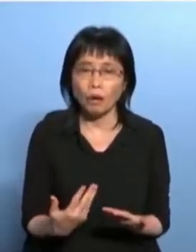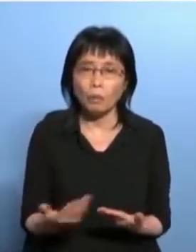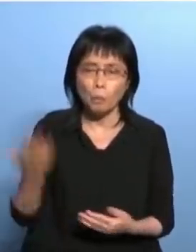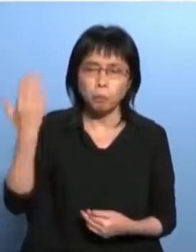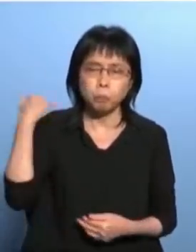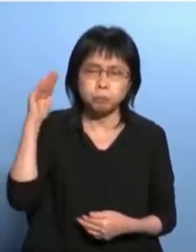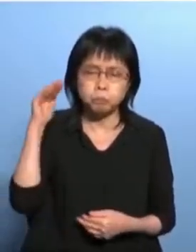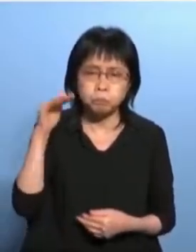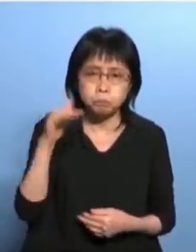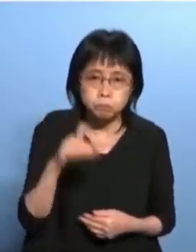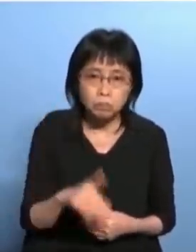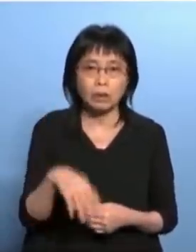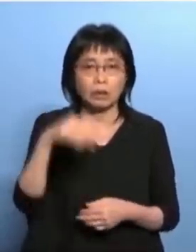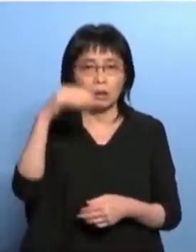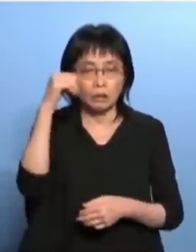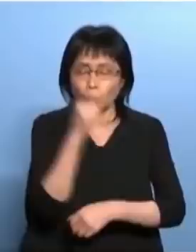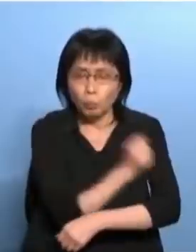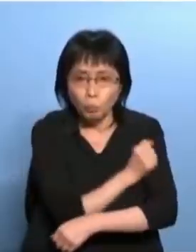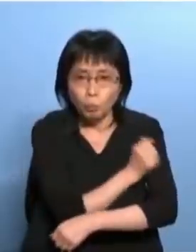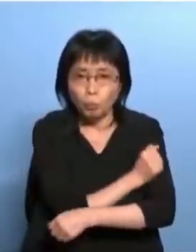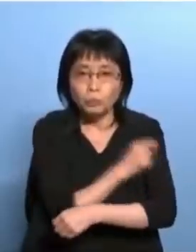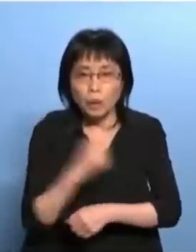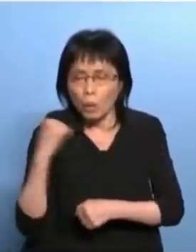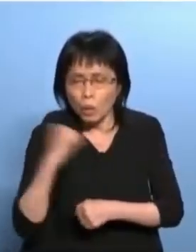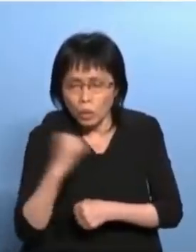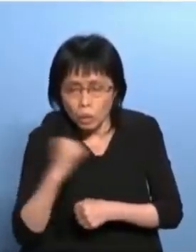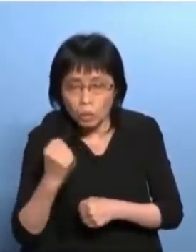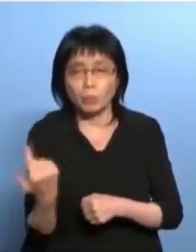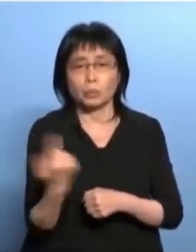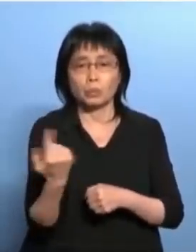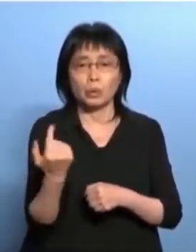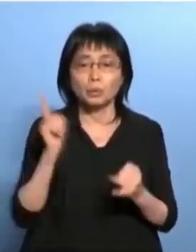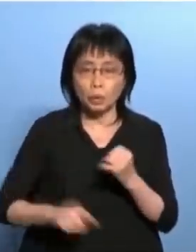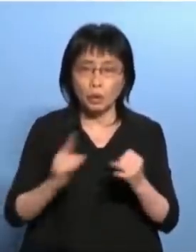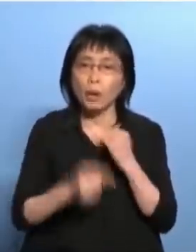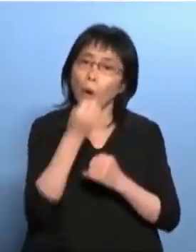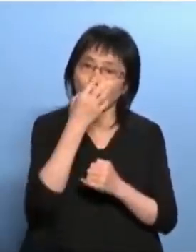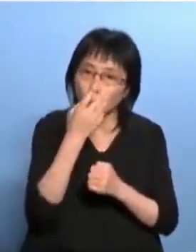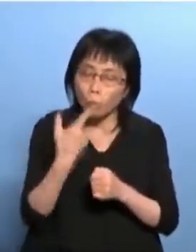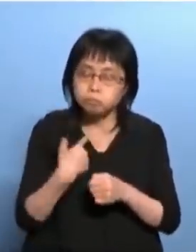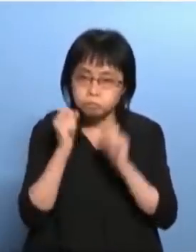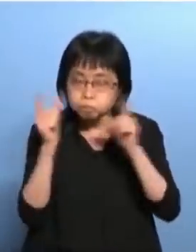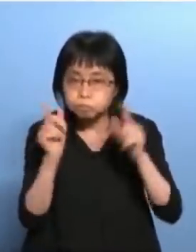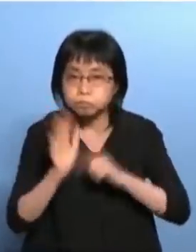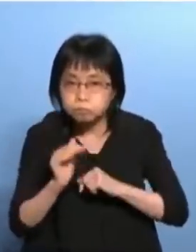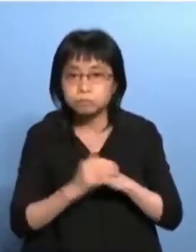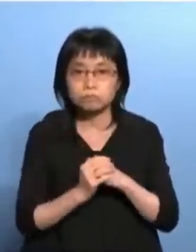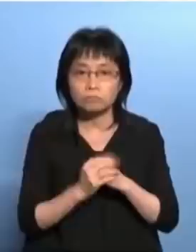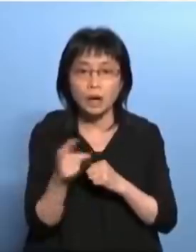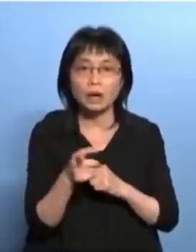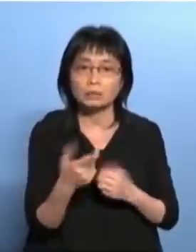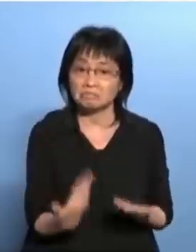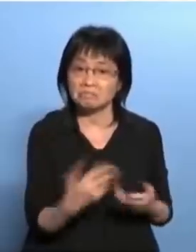在今天还有少少眉目因为为什么老实那些大陆人为什么拿钱来香港投资